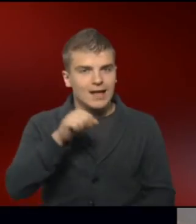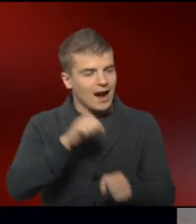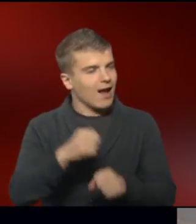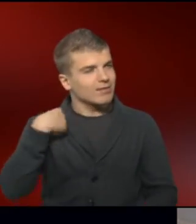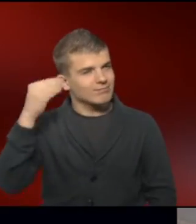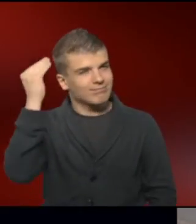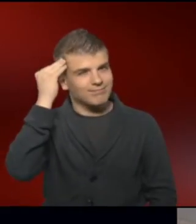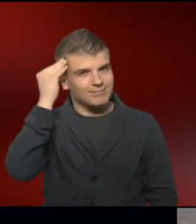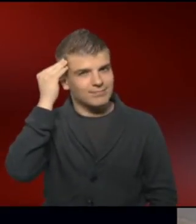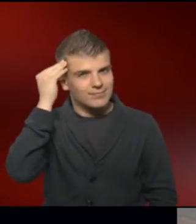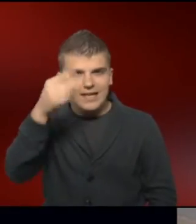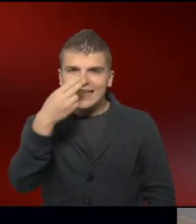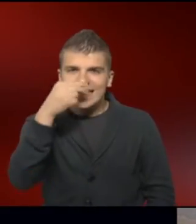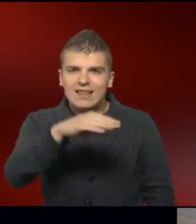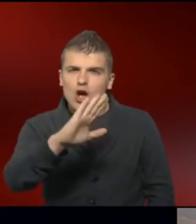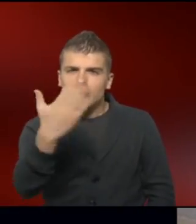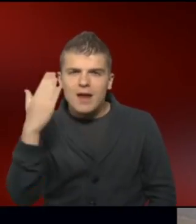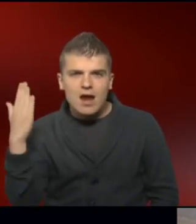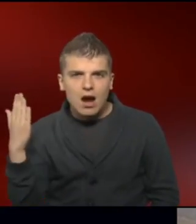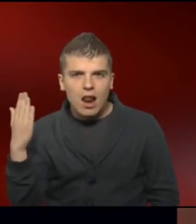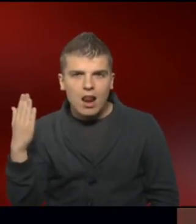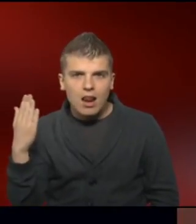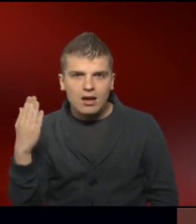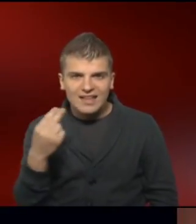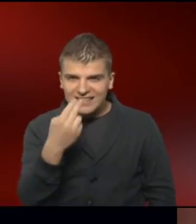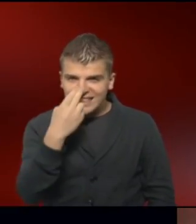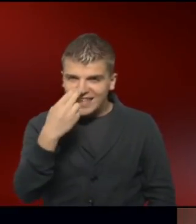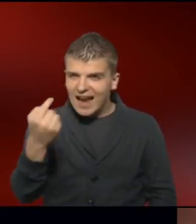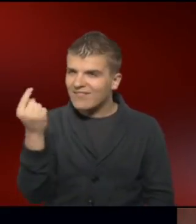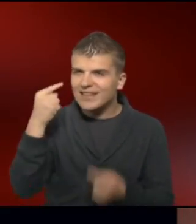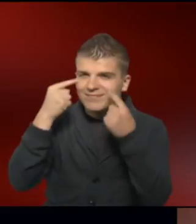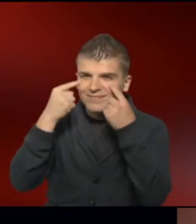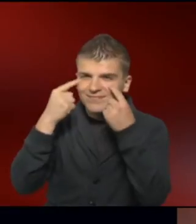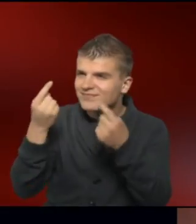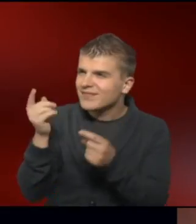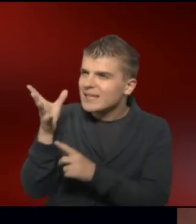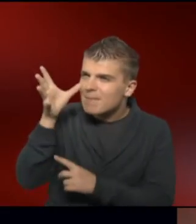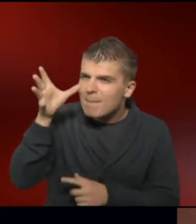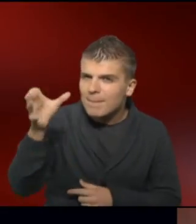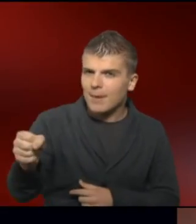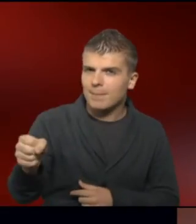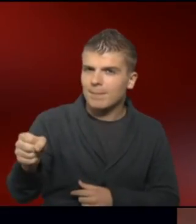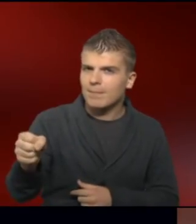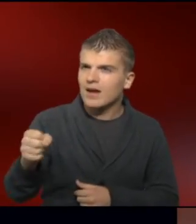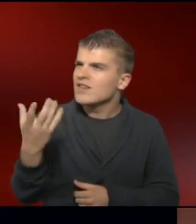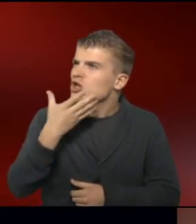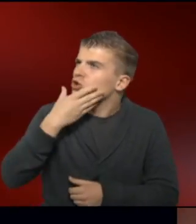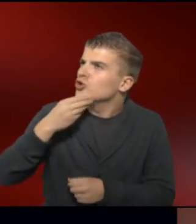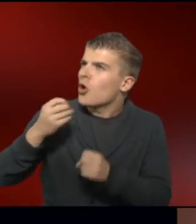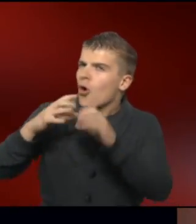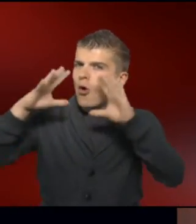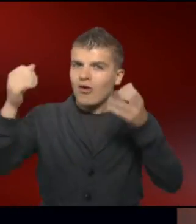Szene erinnern. Hier sehen Sie überall die Spiegel. Sie sehen an seinem Blick, also das Erkennen dieser Pracht.